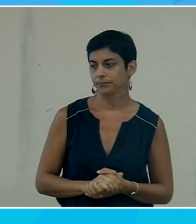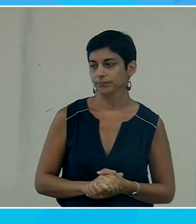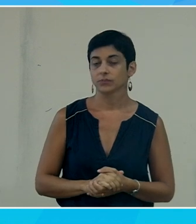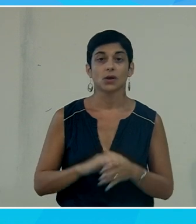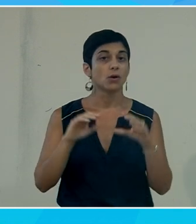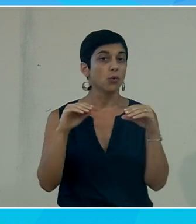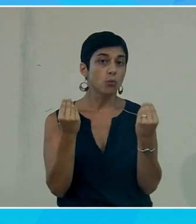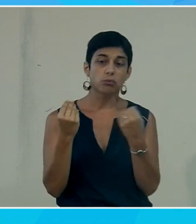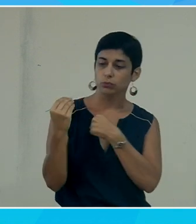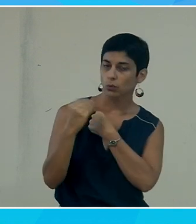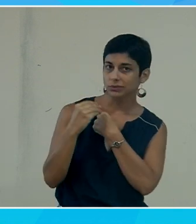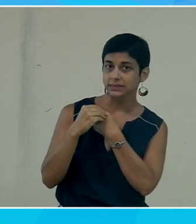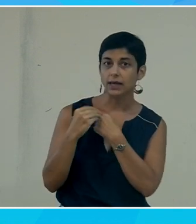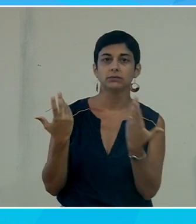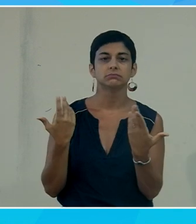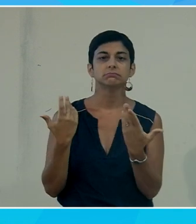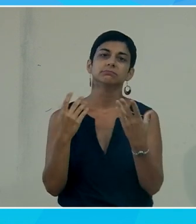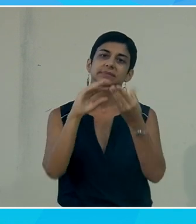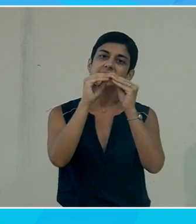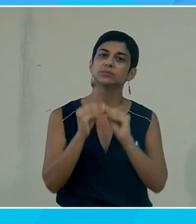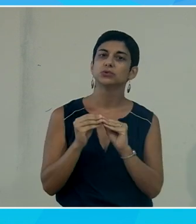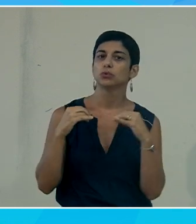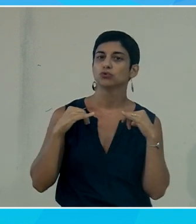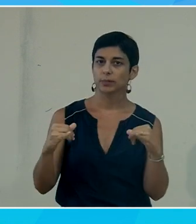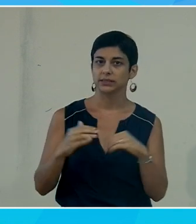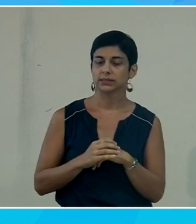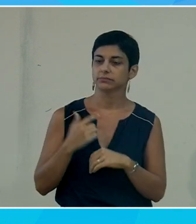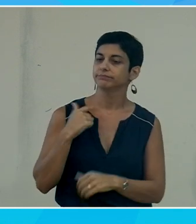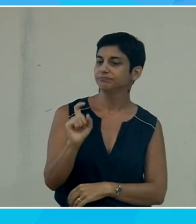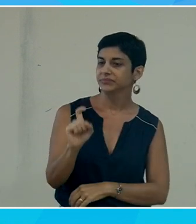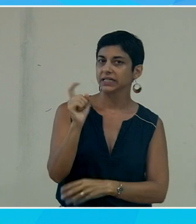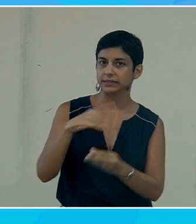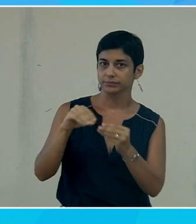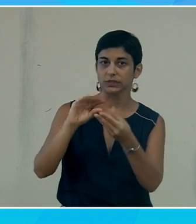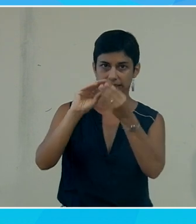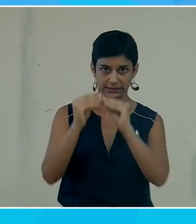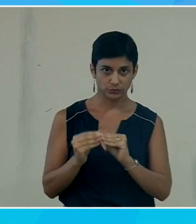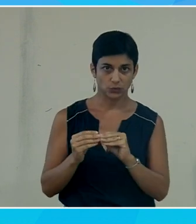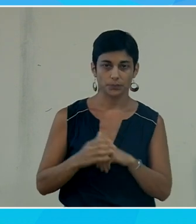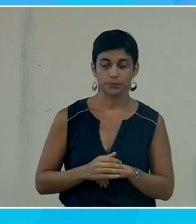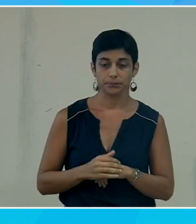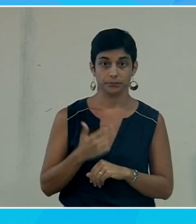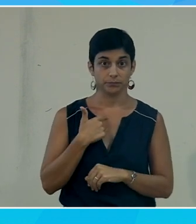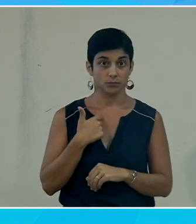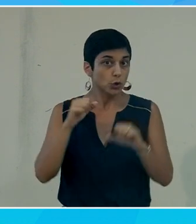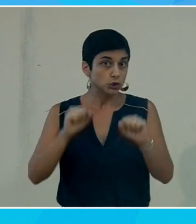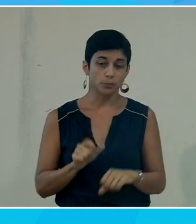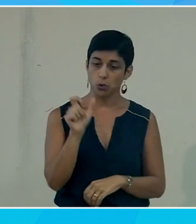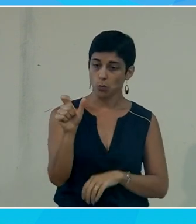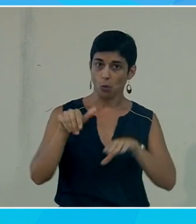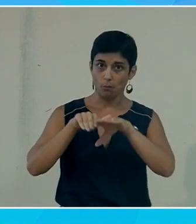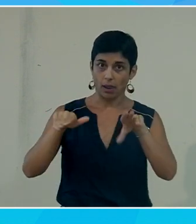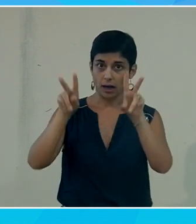soit suggérer une description automatique. Alors, je vais cliquer sur ajouter une description et donc ici, je pourrais très bien taper le mot plage